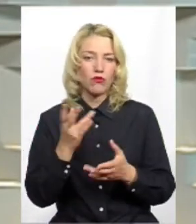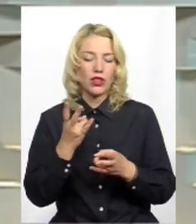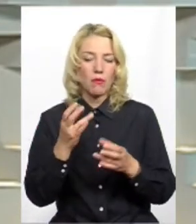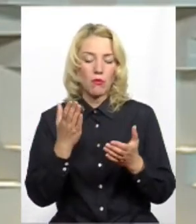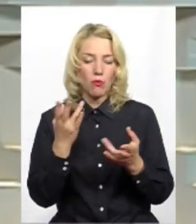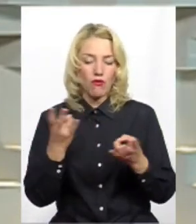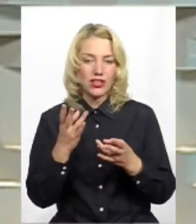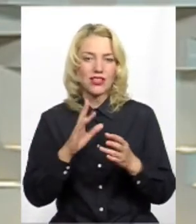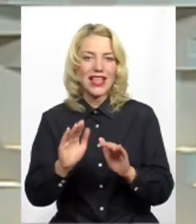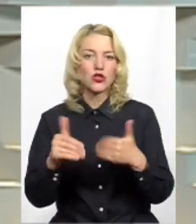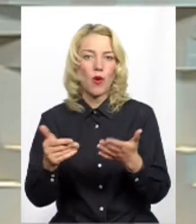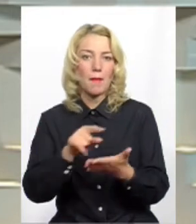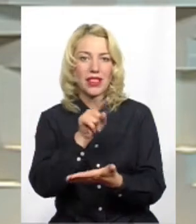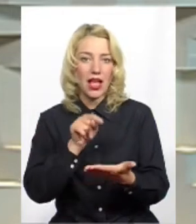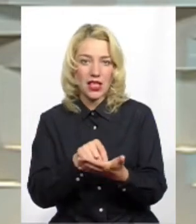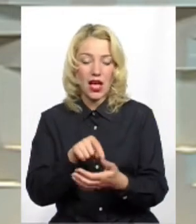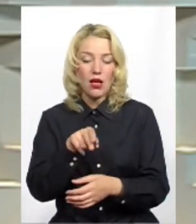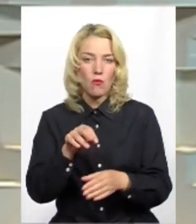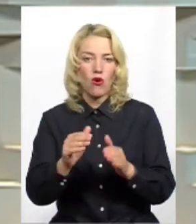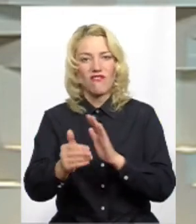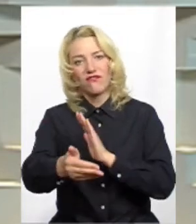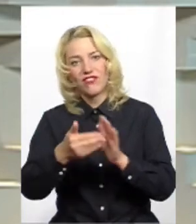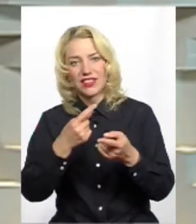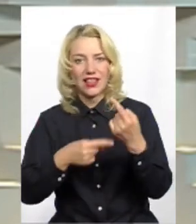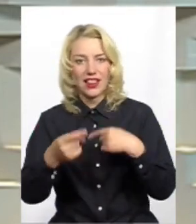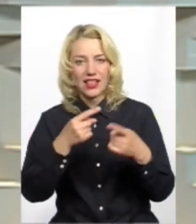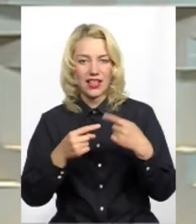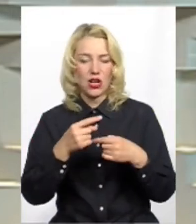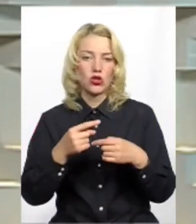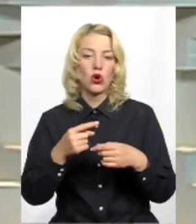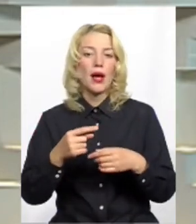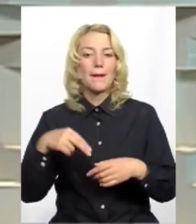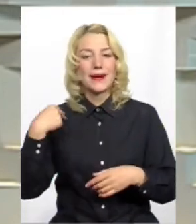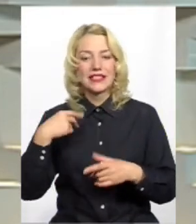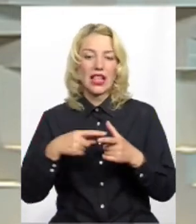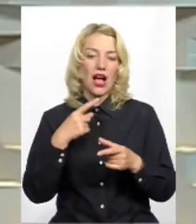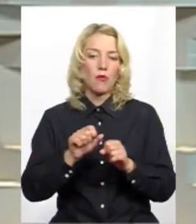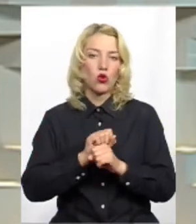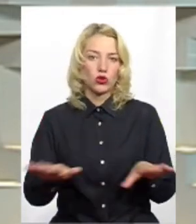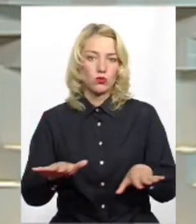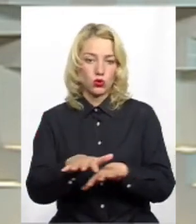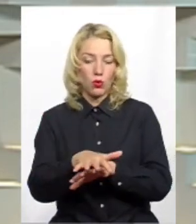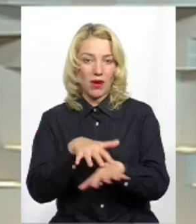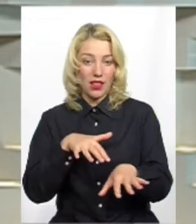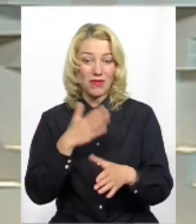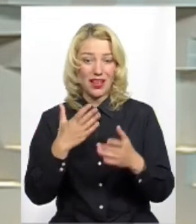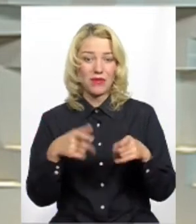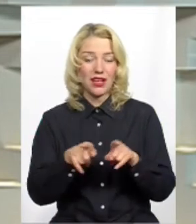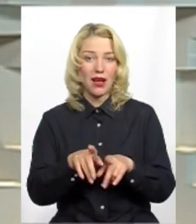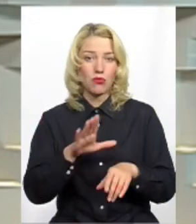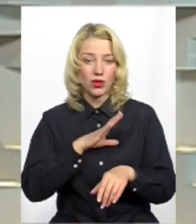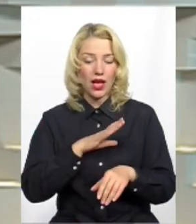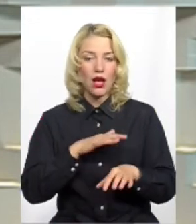можливість ініціювати питання і по відкликанню президента або розпустку парламенту. Якби така процедура існувала в 2013